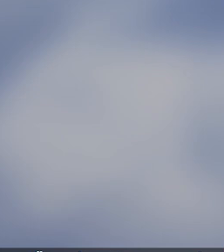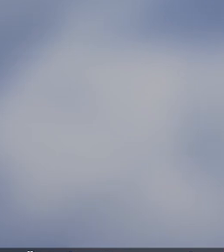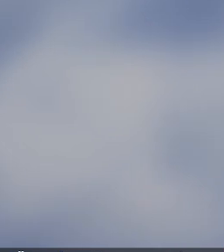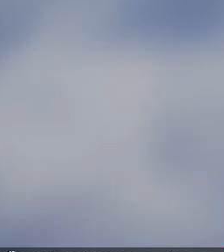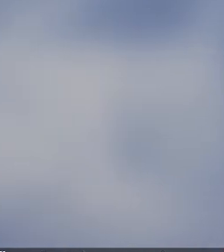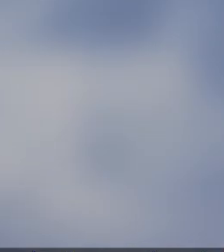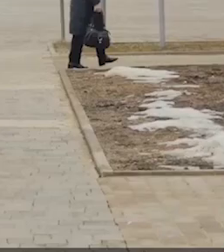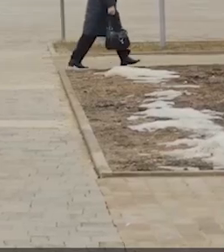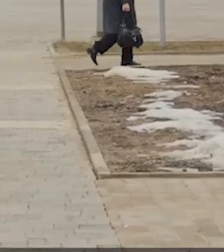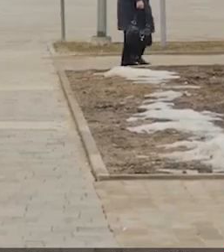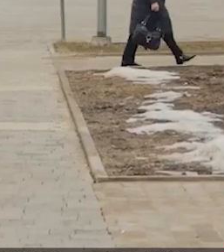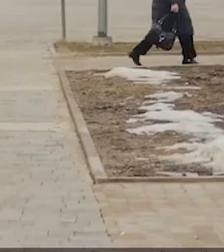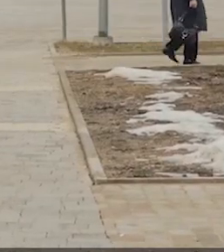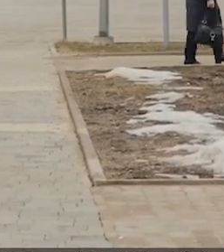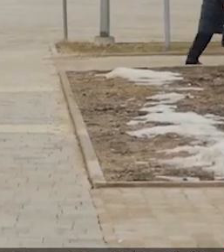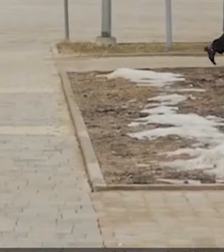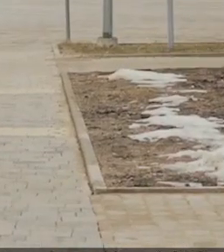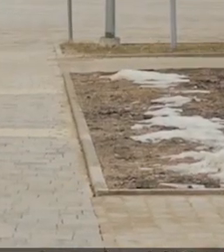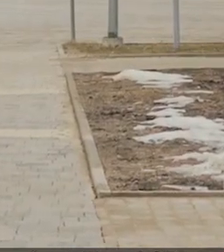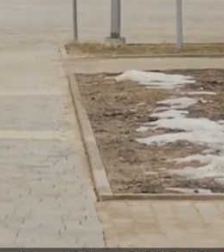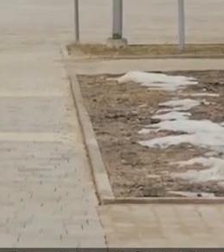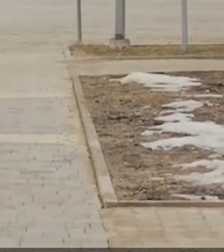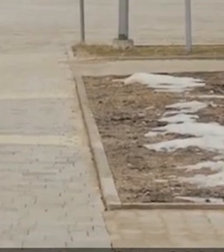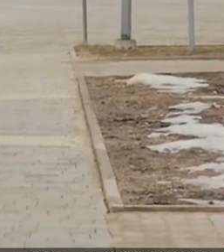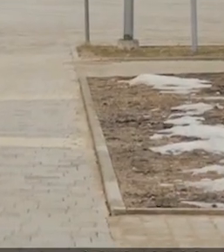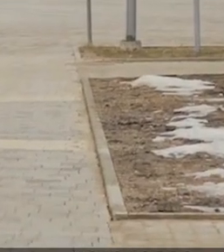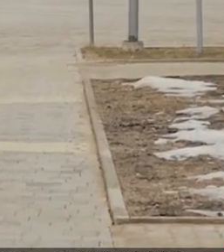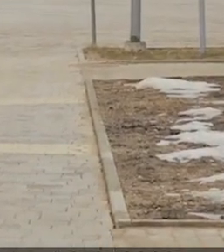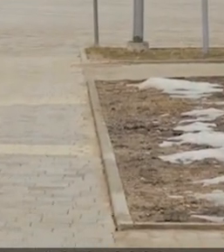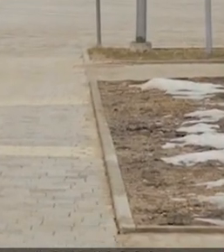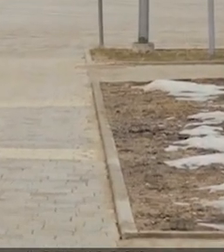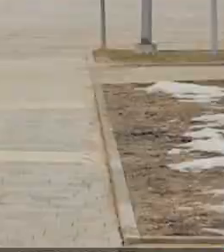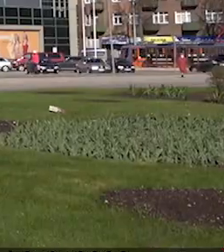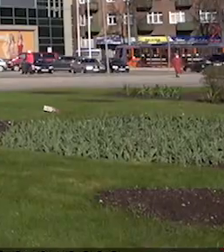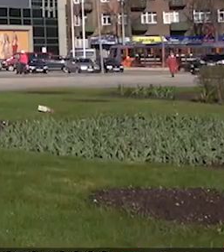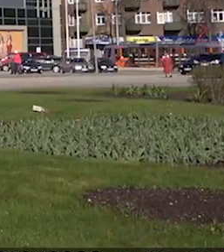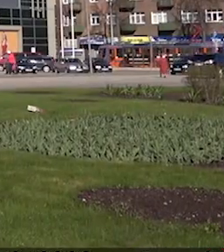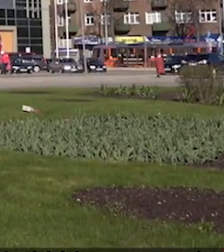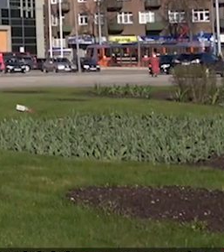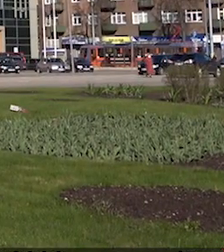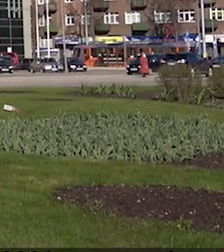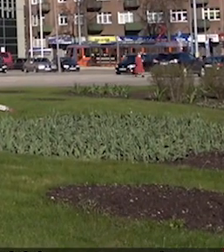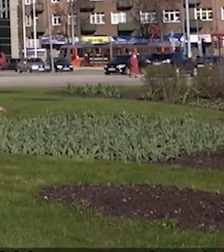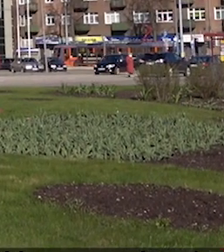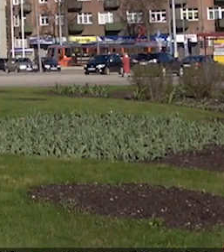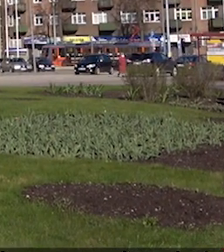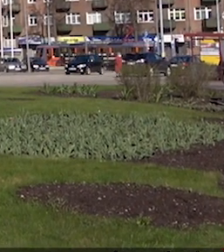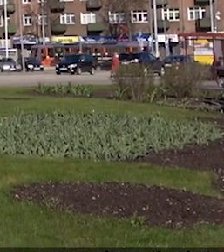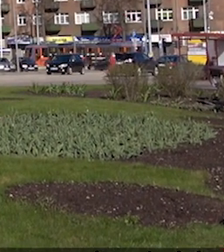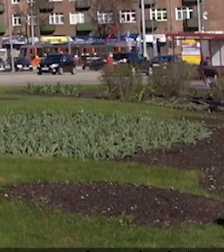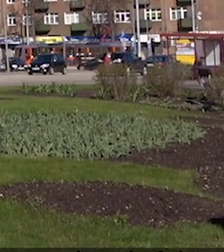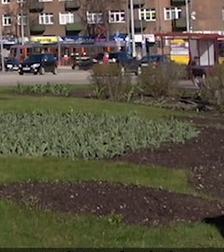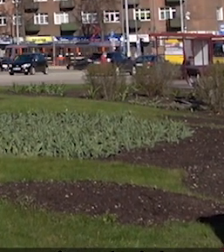galam neatrisināts. Pirmspēdējā jautājumā kandidātiem jāatbild par darba devējiem vietvarām. Ar darba devējiem